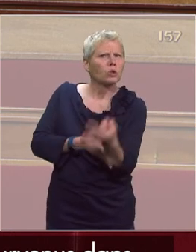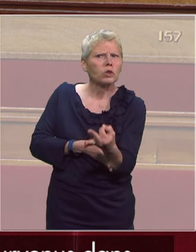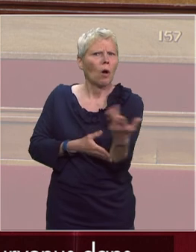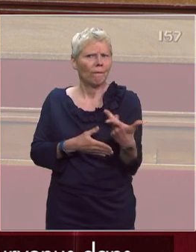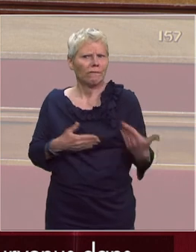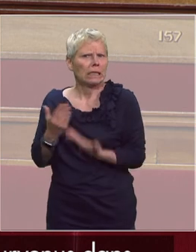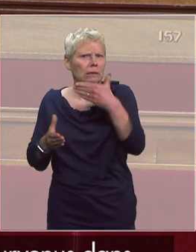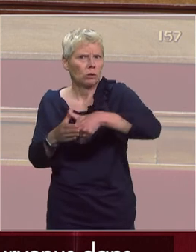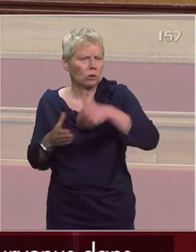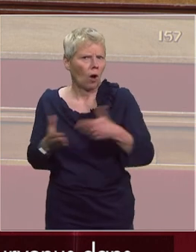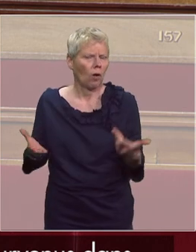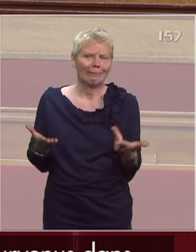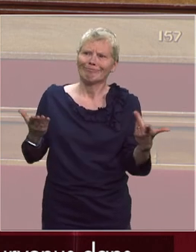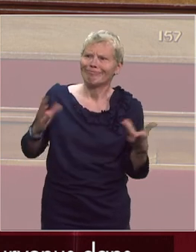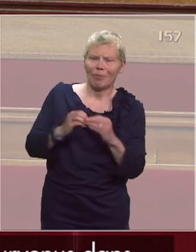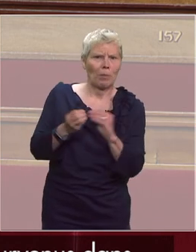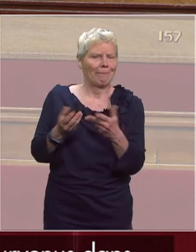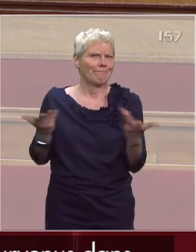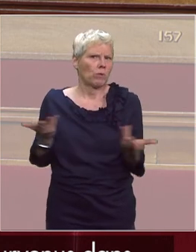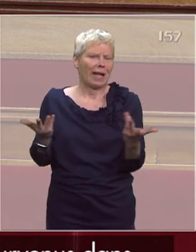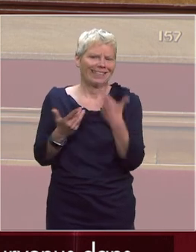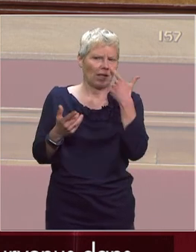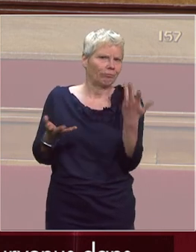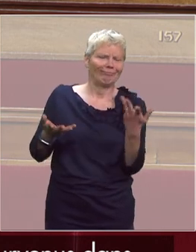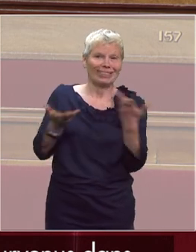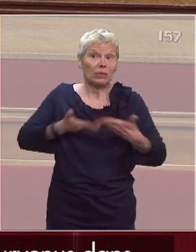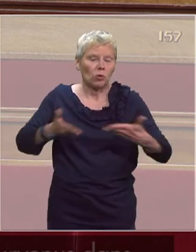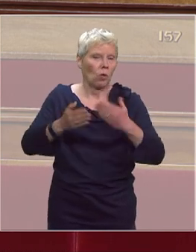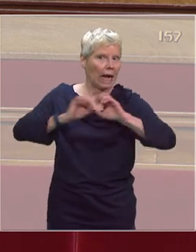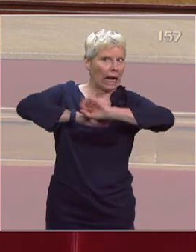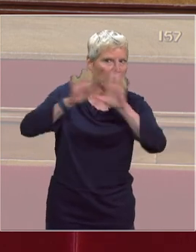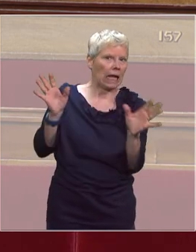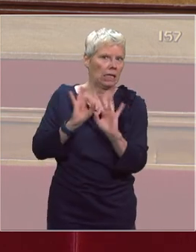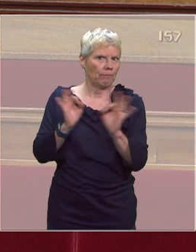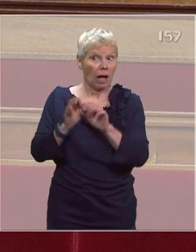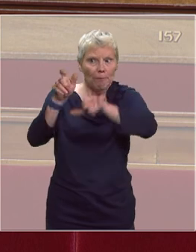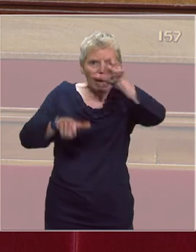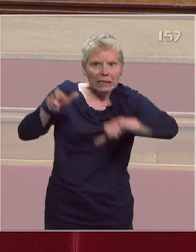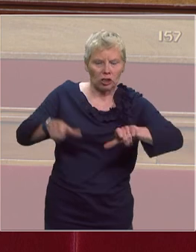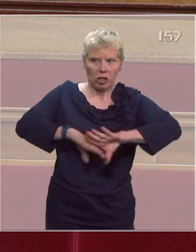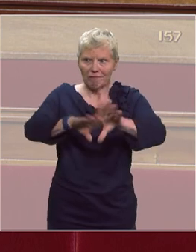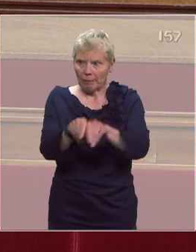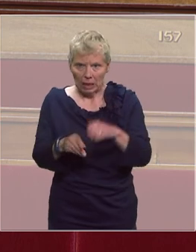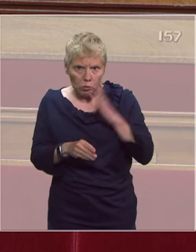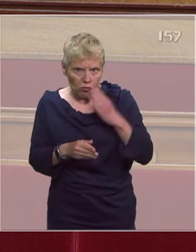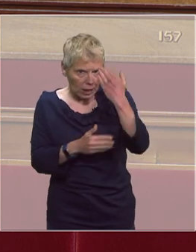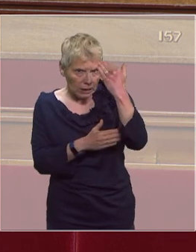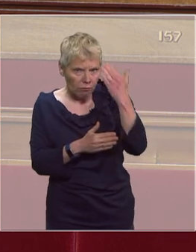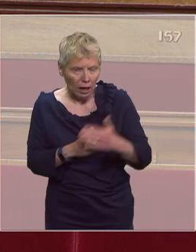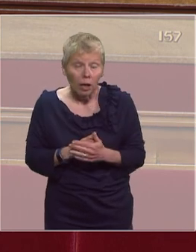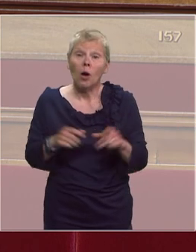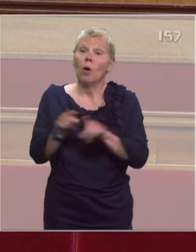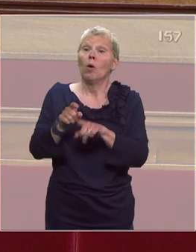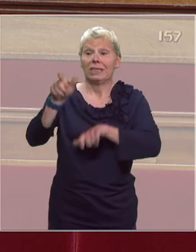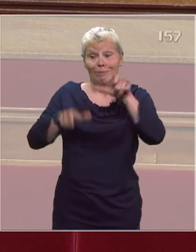de la transparence totale dont les soignants et les familles des pensionnaires ont besoin. certains refus d'hospitalisation d